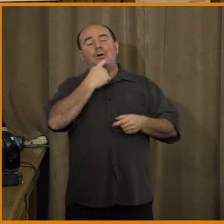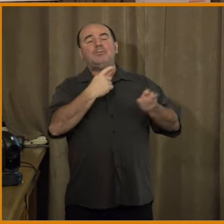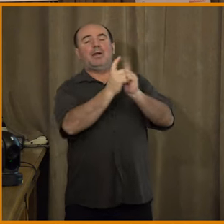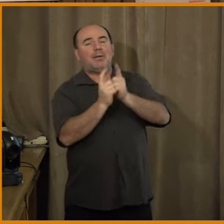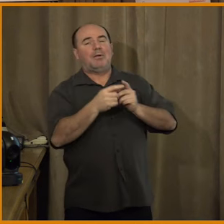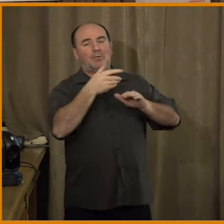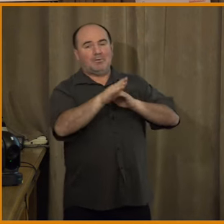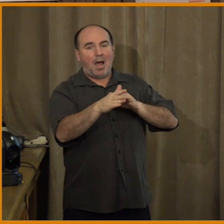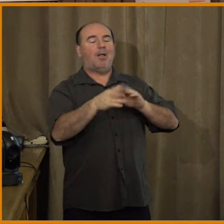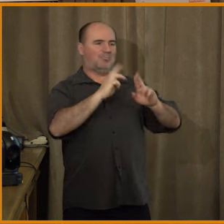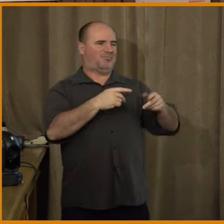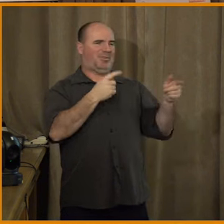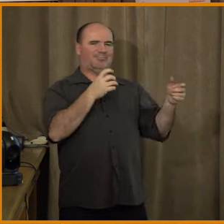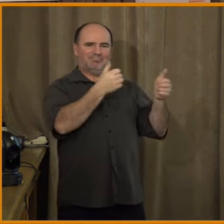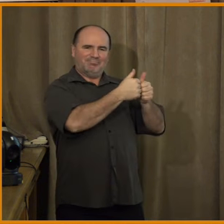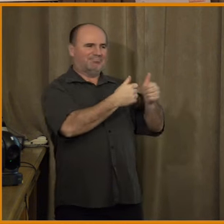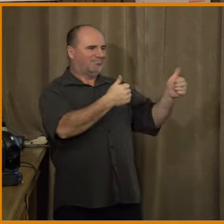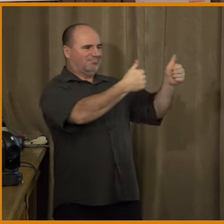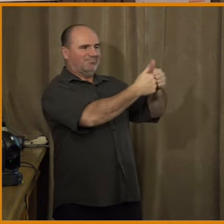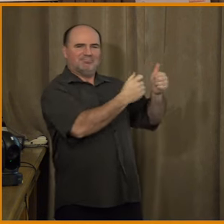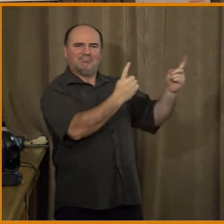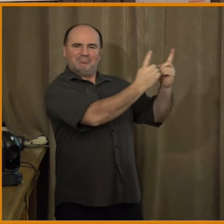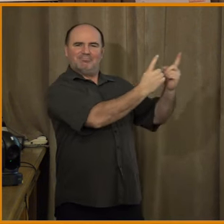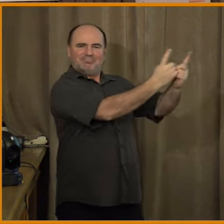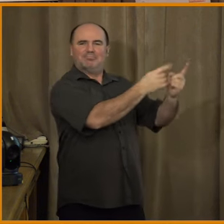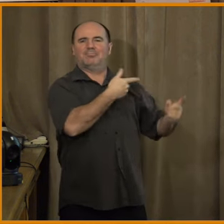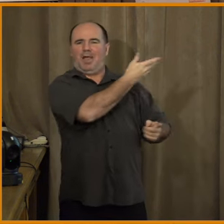Marii Heřmanovou, Adama Růžičkovou, Petra Gongalu tady u chlebíčku